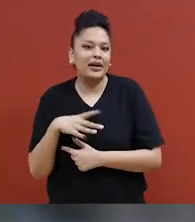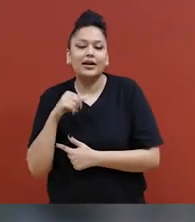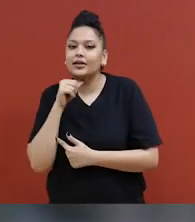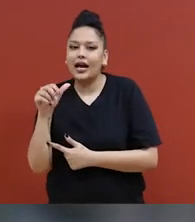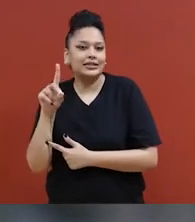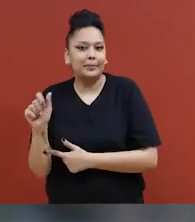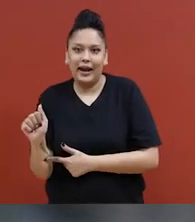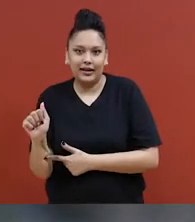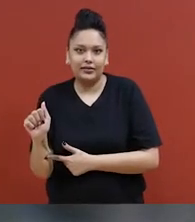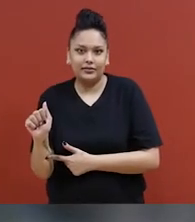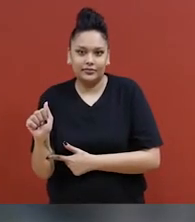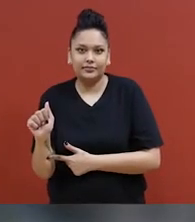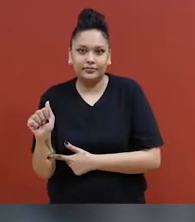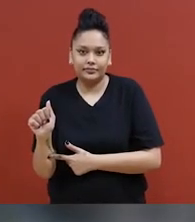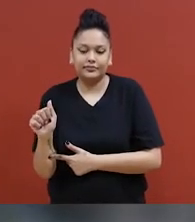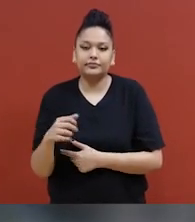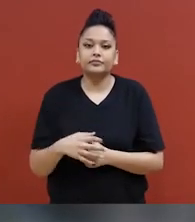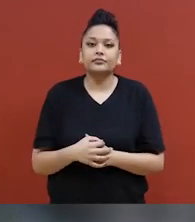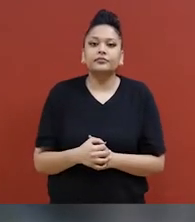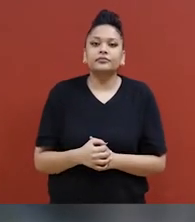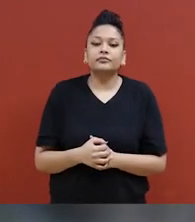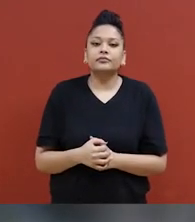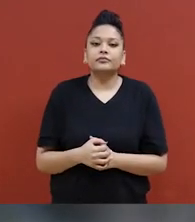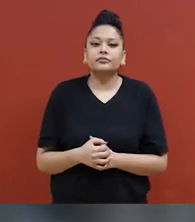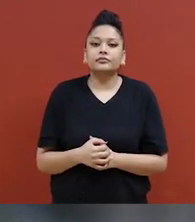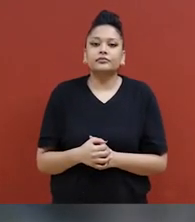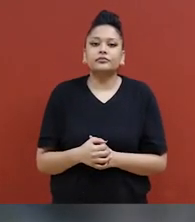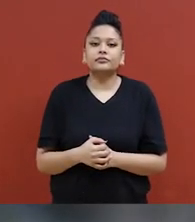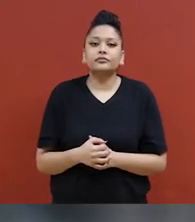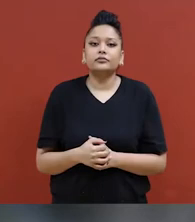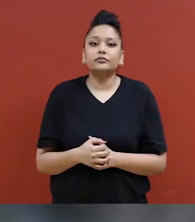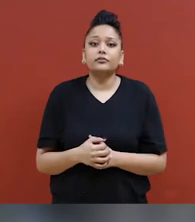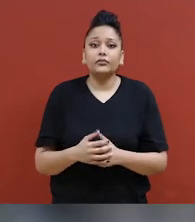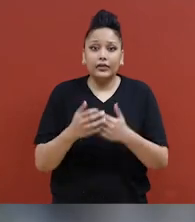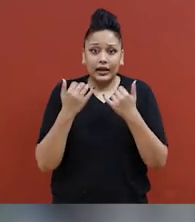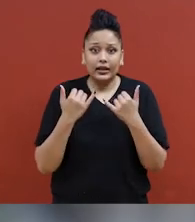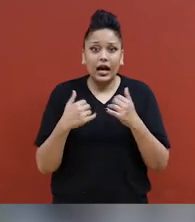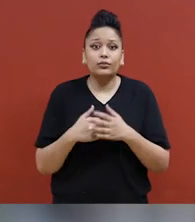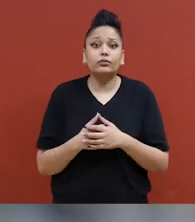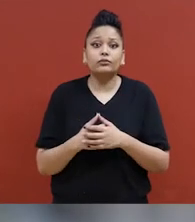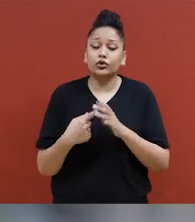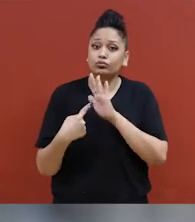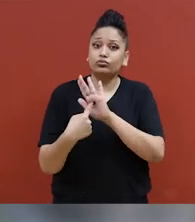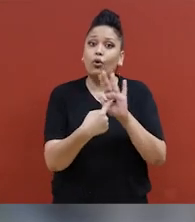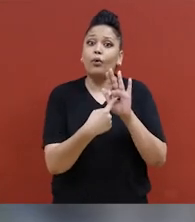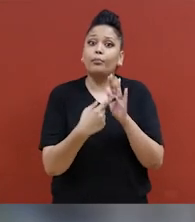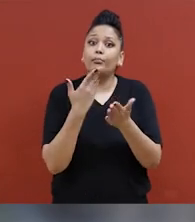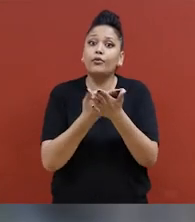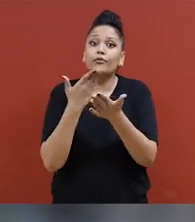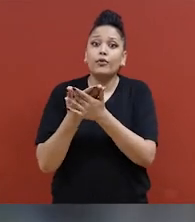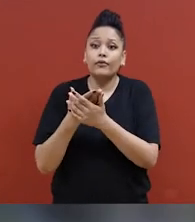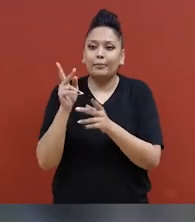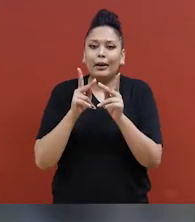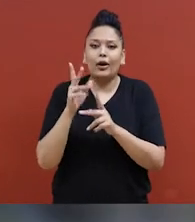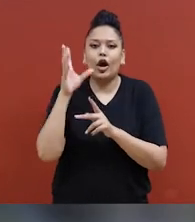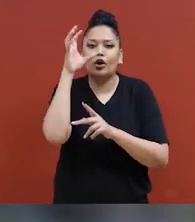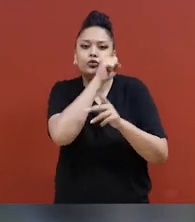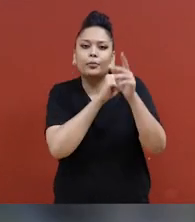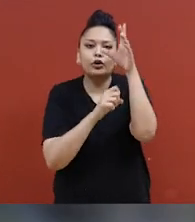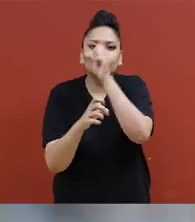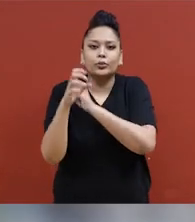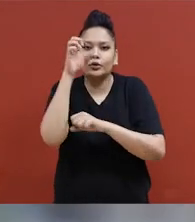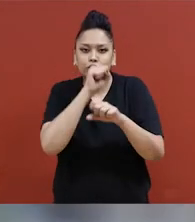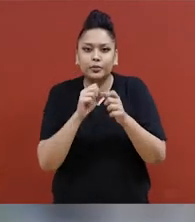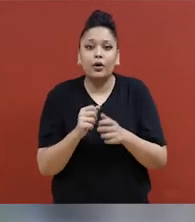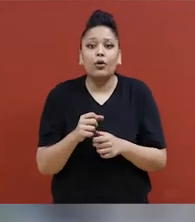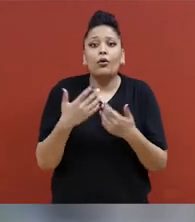'être blessées que les femmes non handicapées. On a créé une base de compréhension ici. Les hypothèses qu'avancent